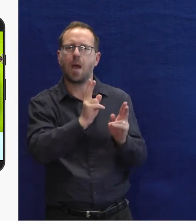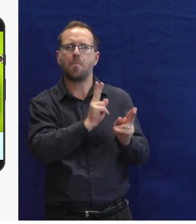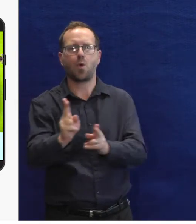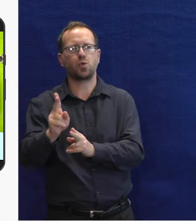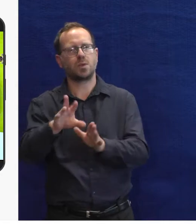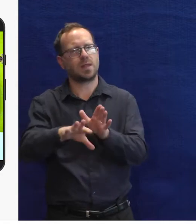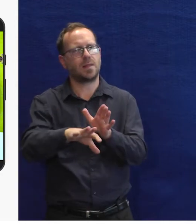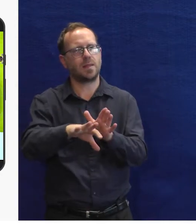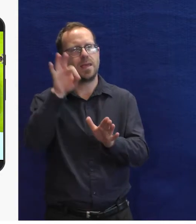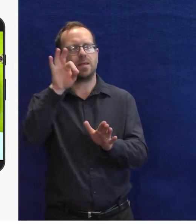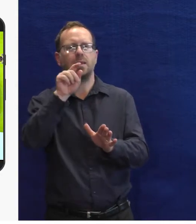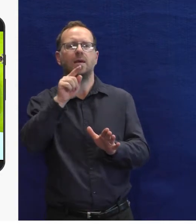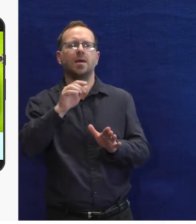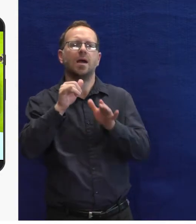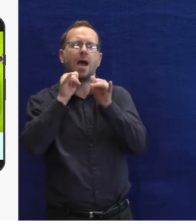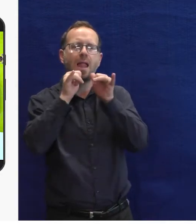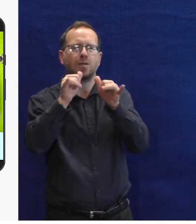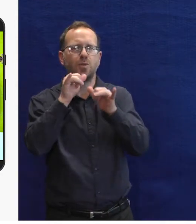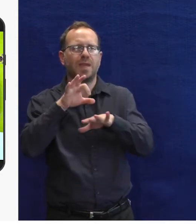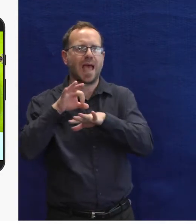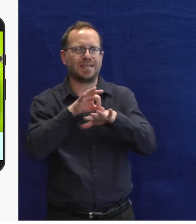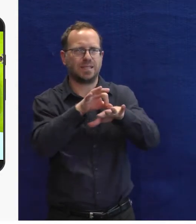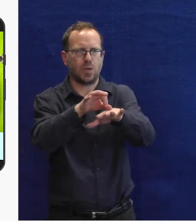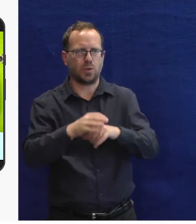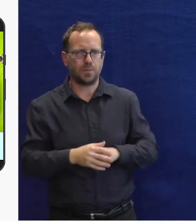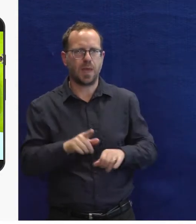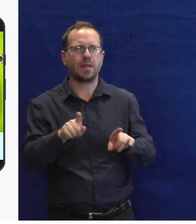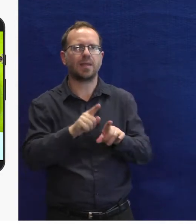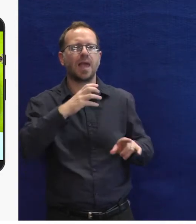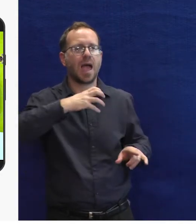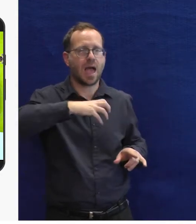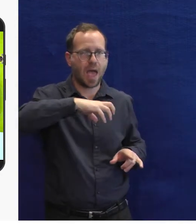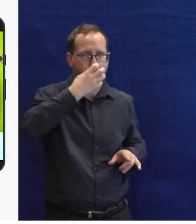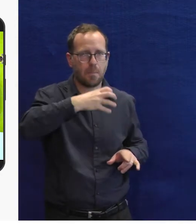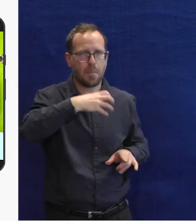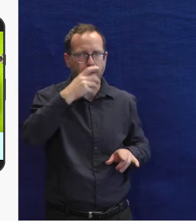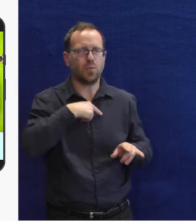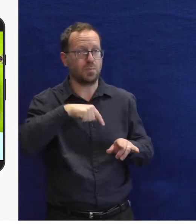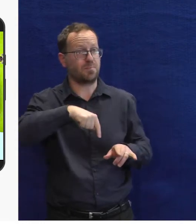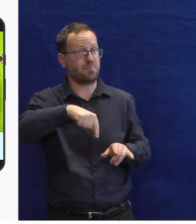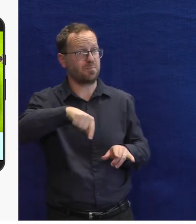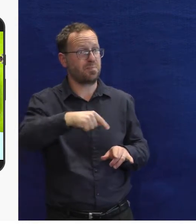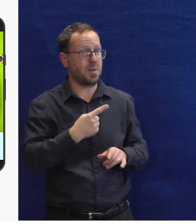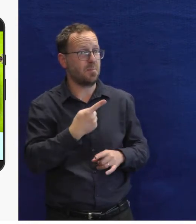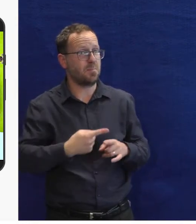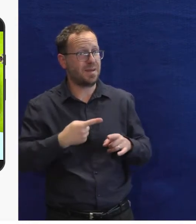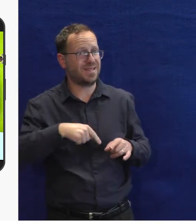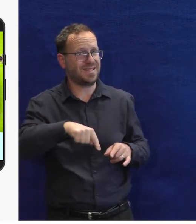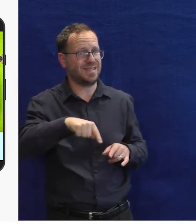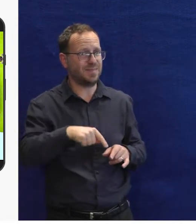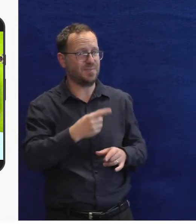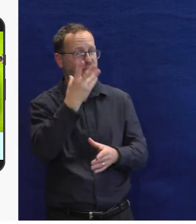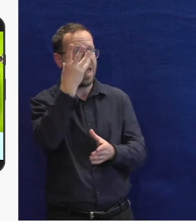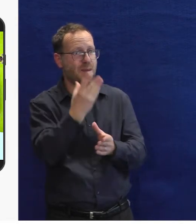najdete možnost spustit hlasového asistenta. Pro iOS vydáme verzi